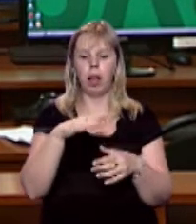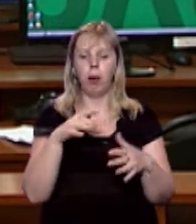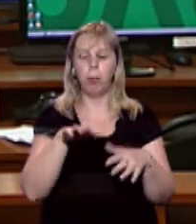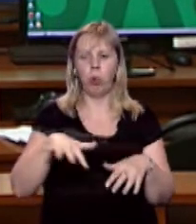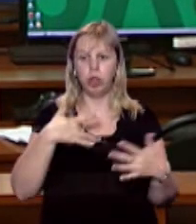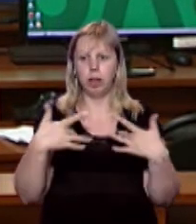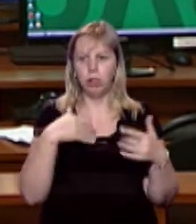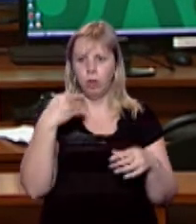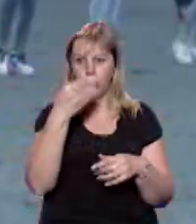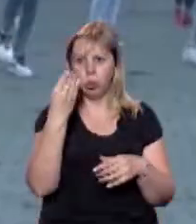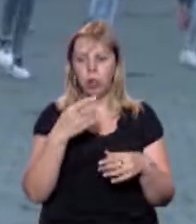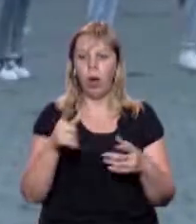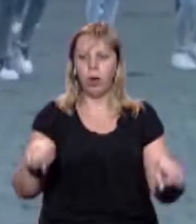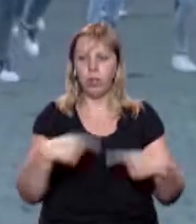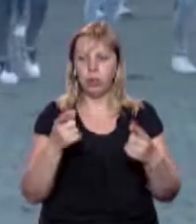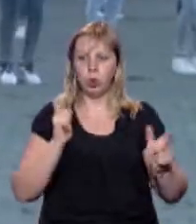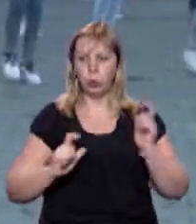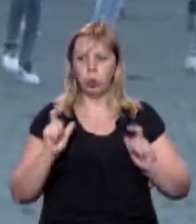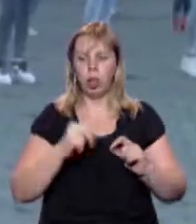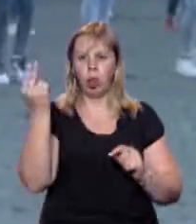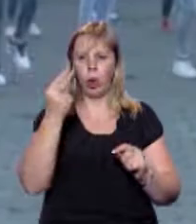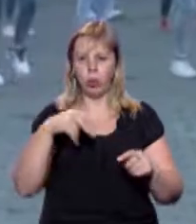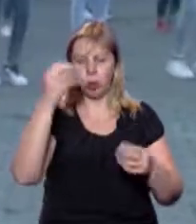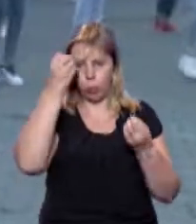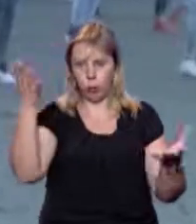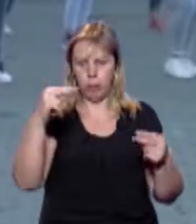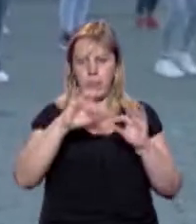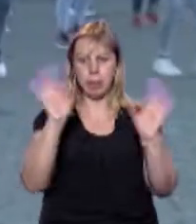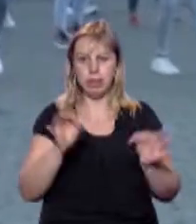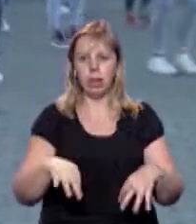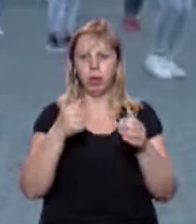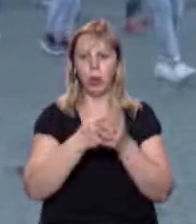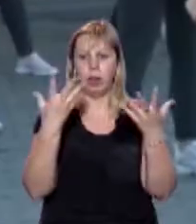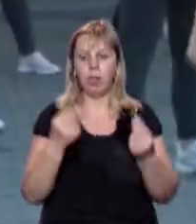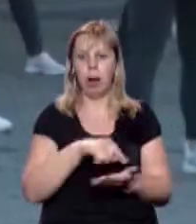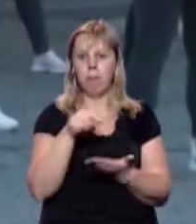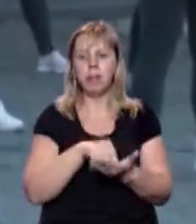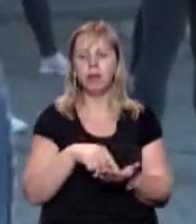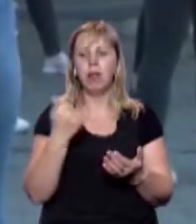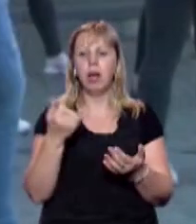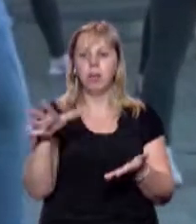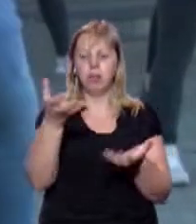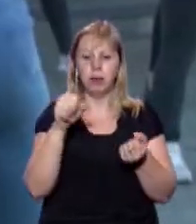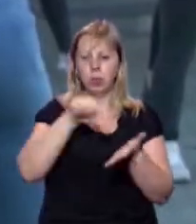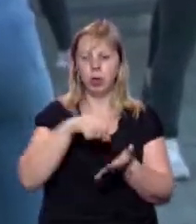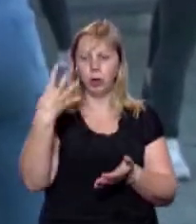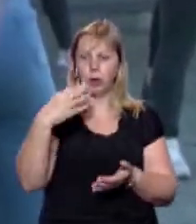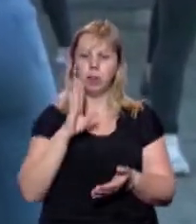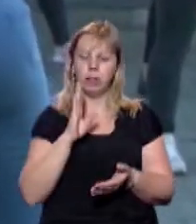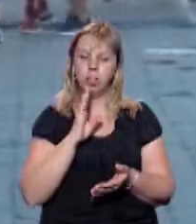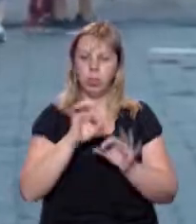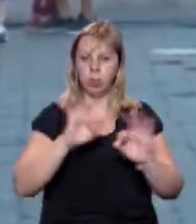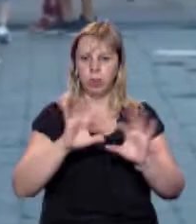театральній в Ужгороді. Організували її студенти коледжу культури і мистецтв до Дня міста. Участь взяли майже 40 дівчат, розпила